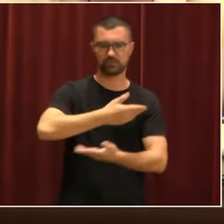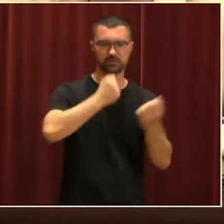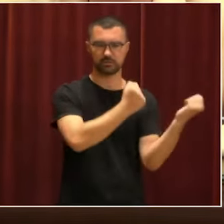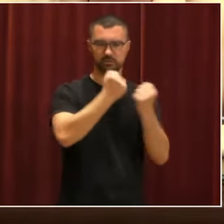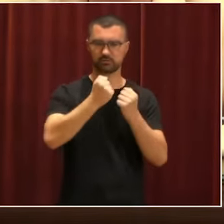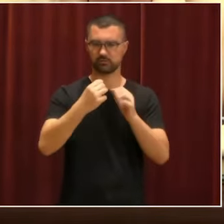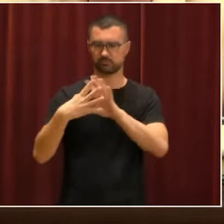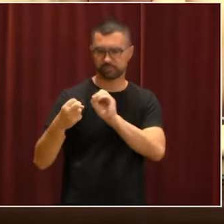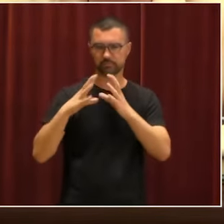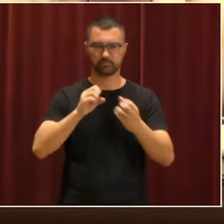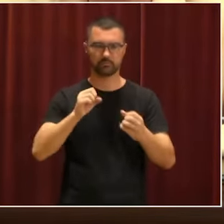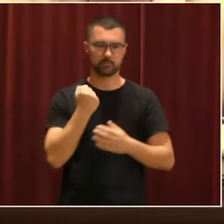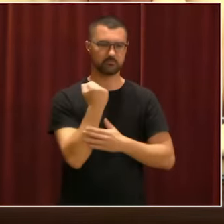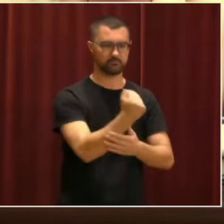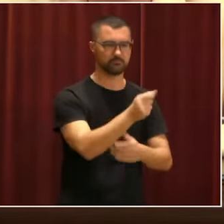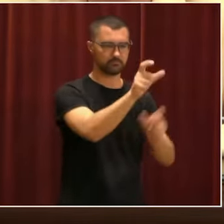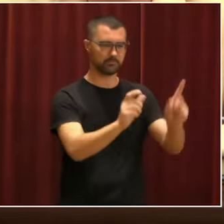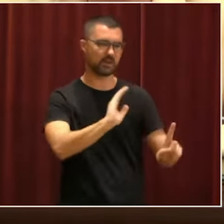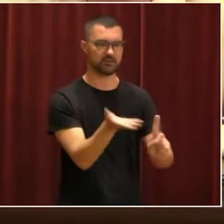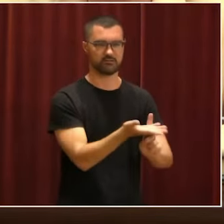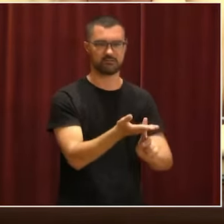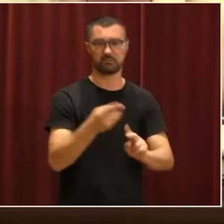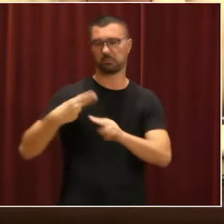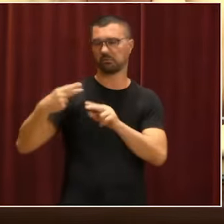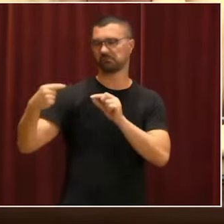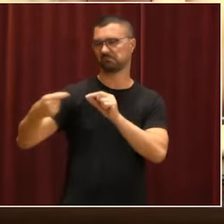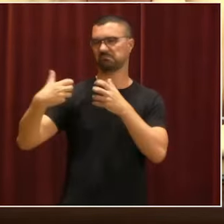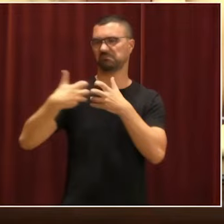en els afectats i no en la batalla política.